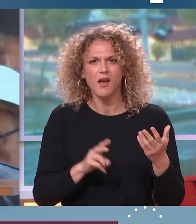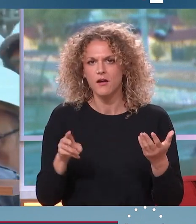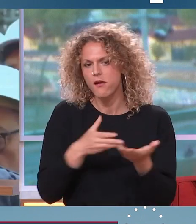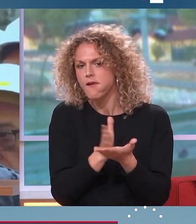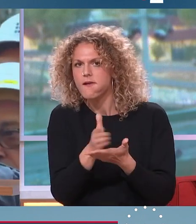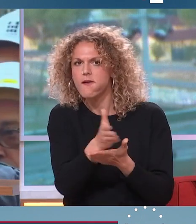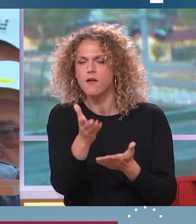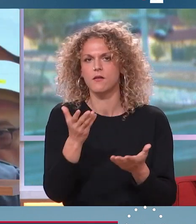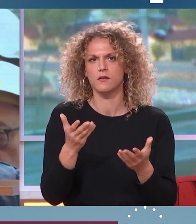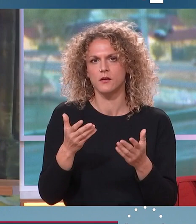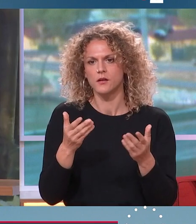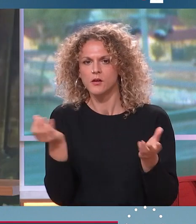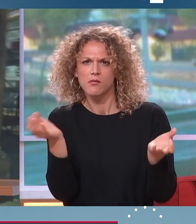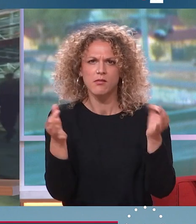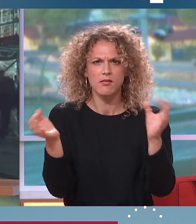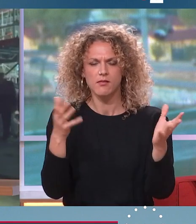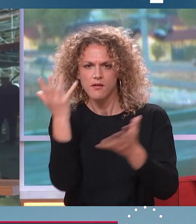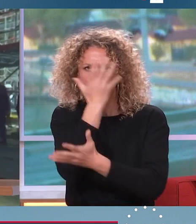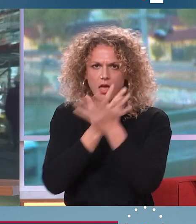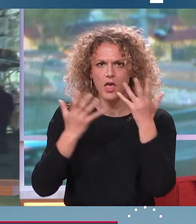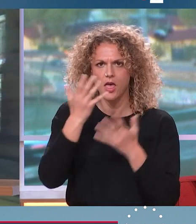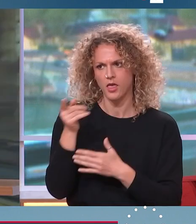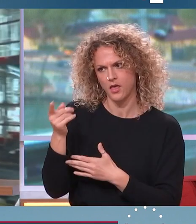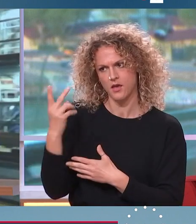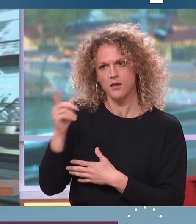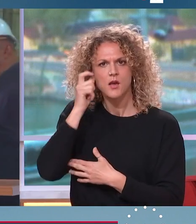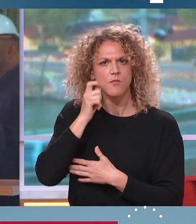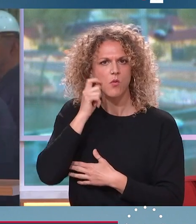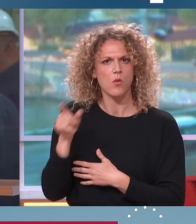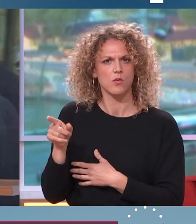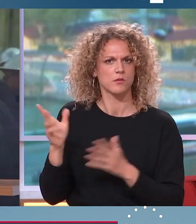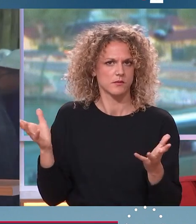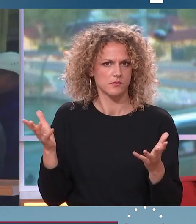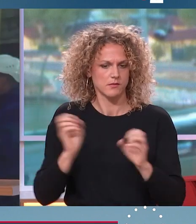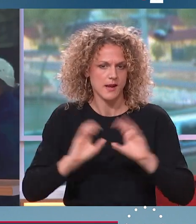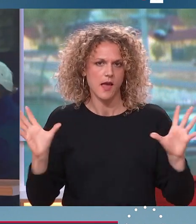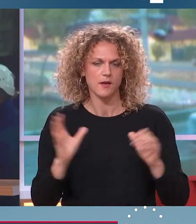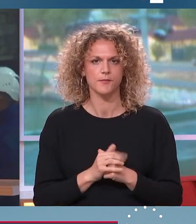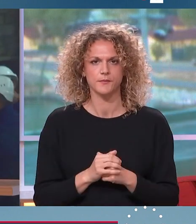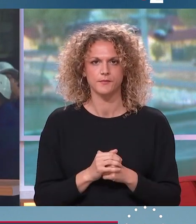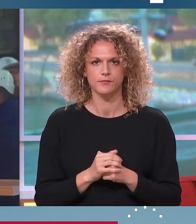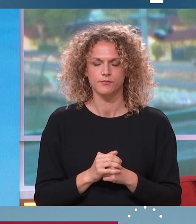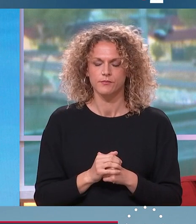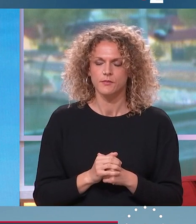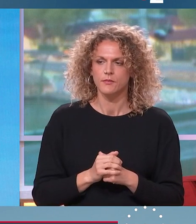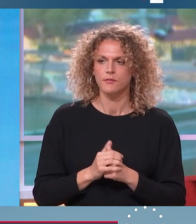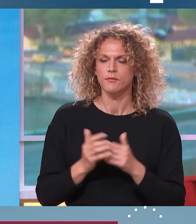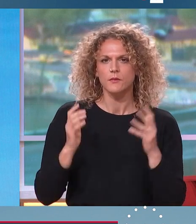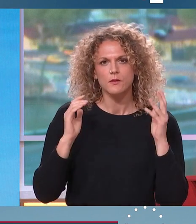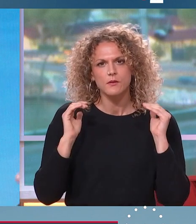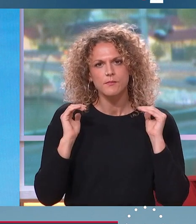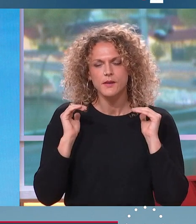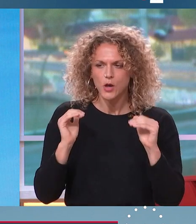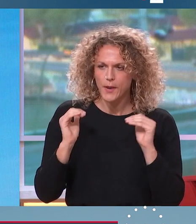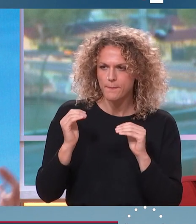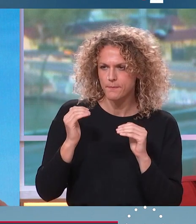diversions, évidemment apparaissent pour ce qu'elles sont. Mais pour en revenir quand même à cette question, qu'est-ce qui